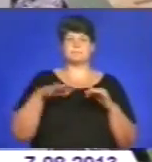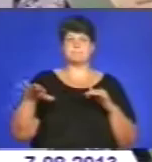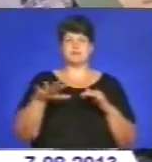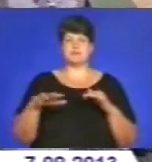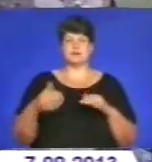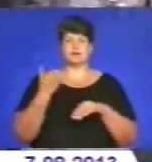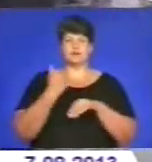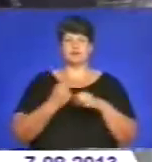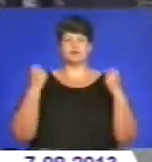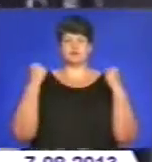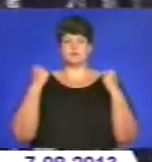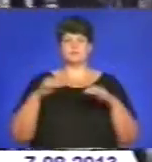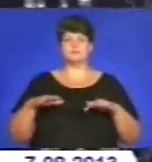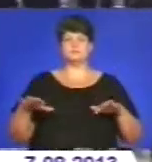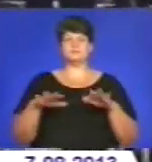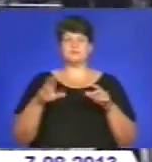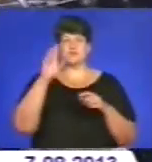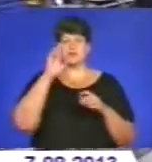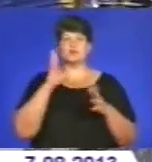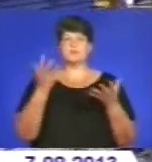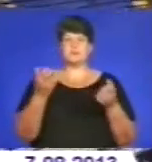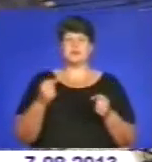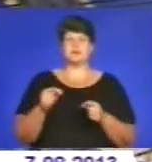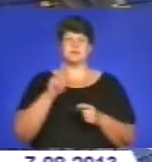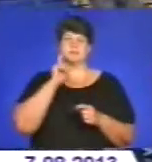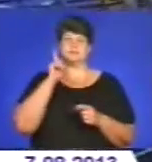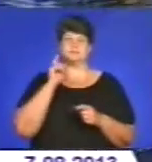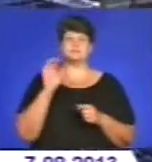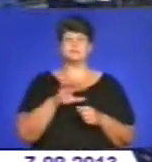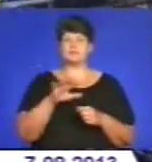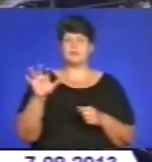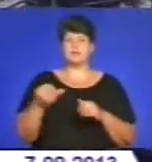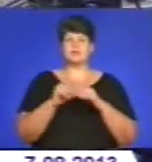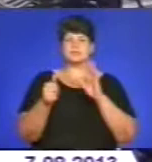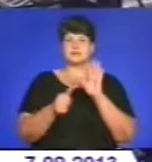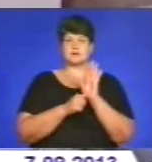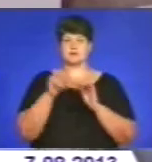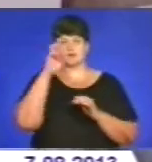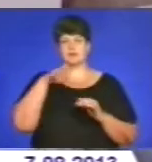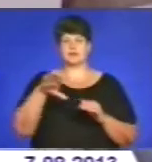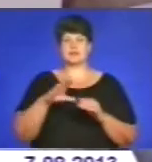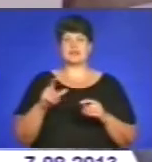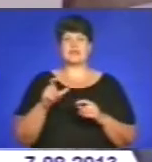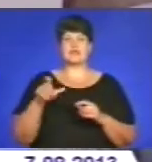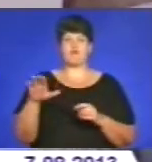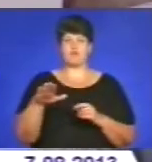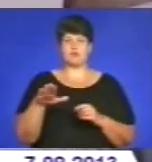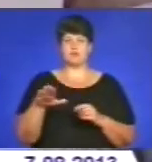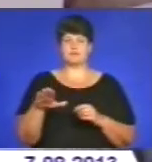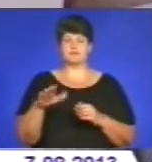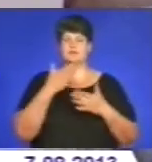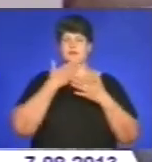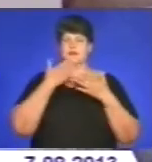спортивної арени держави прийматимуть юних баскетболістів із 16-ти країн Європи. Ність зуміння, що вже через